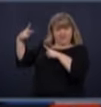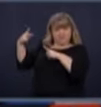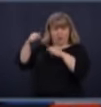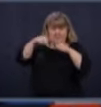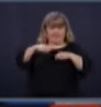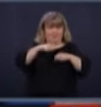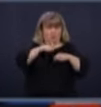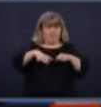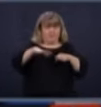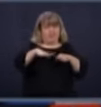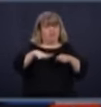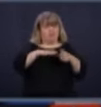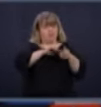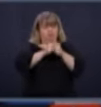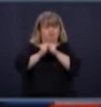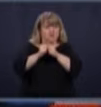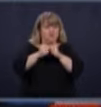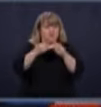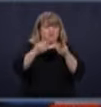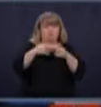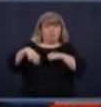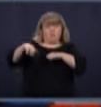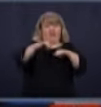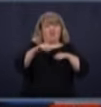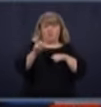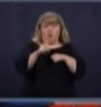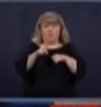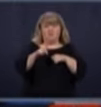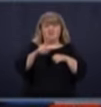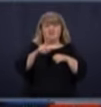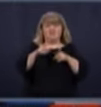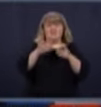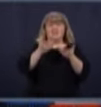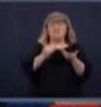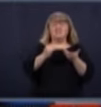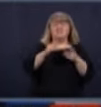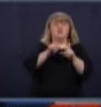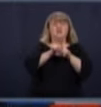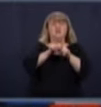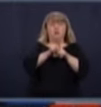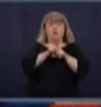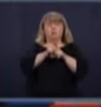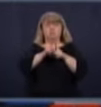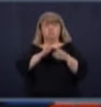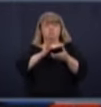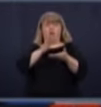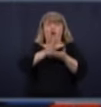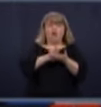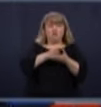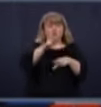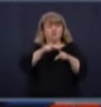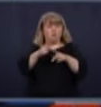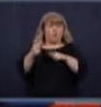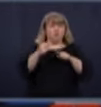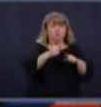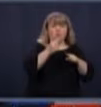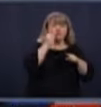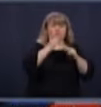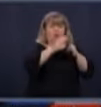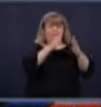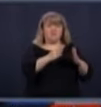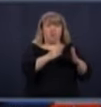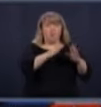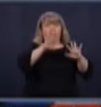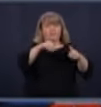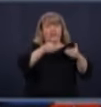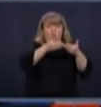Fait que, puis je pense que c'est clair, arrêter une machine, c'est mettre le frein, puis tout le monde arrête, puis on rentre à la maison. Mais la repartir, ça, c'est une autre